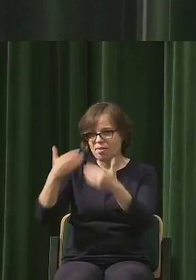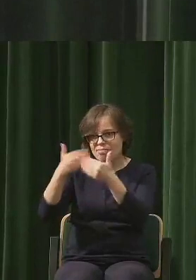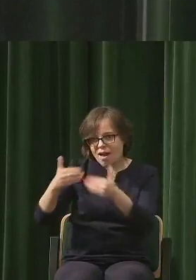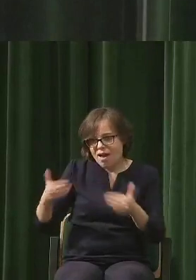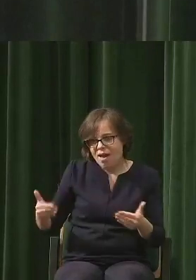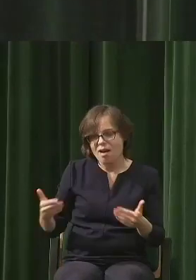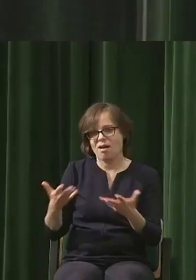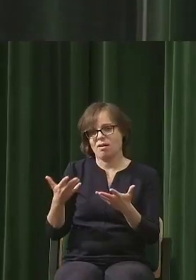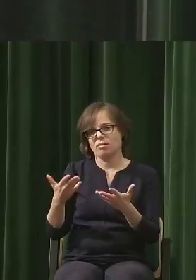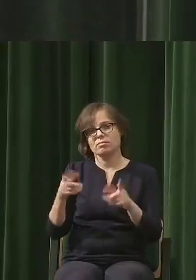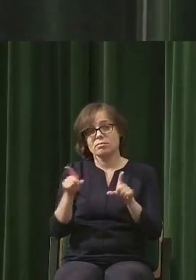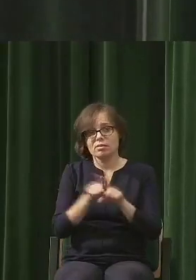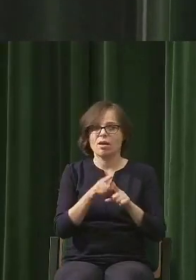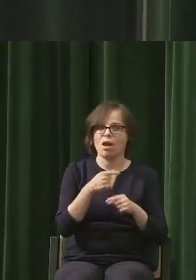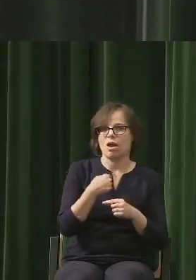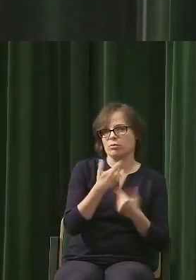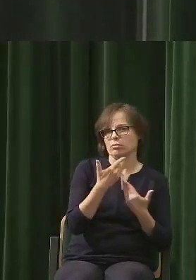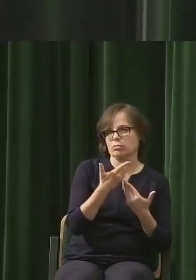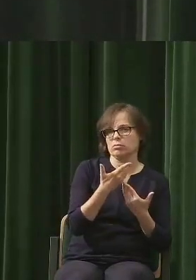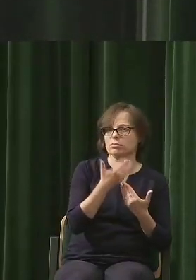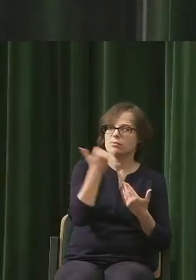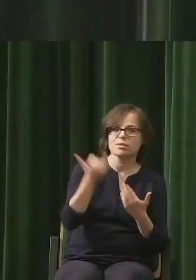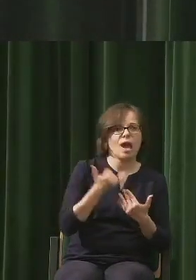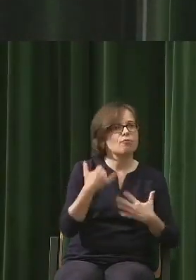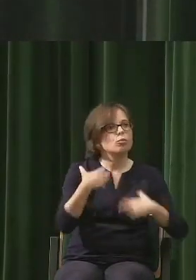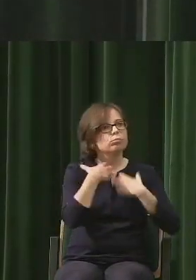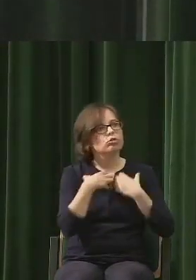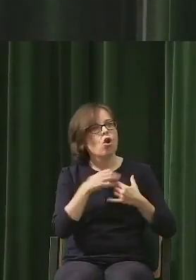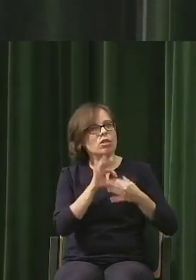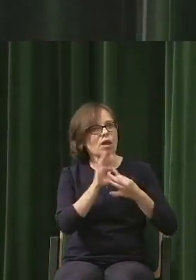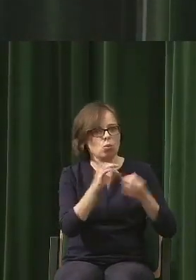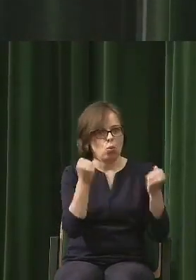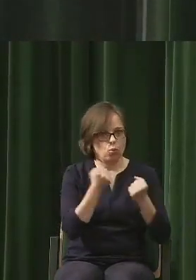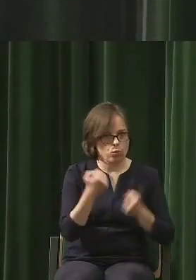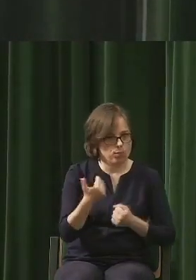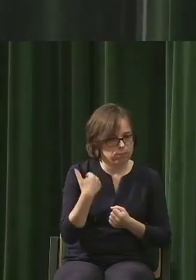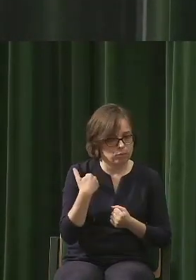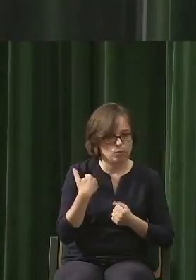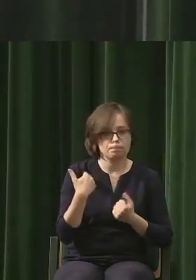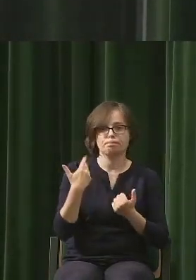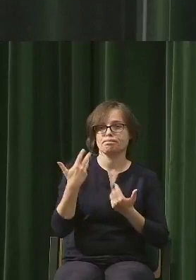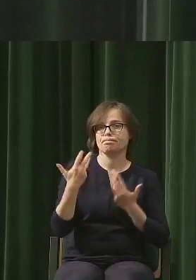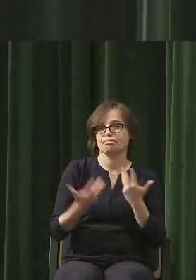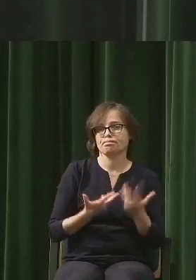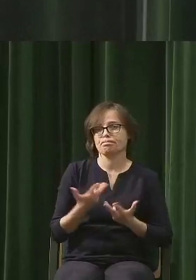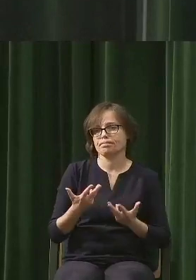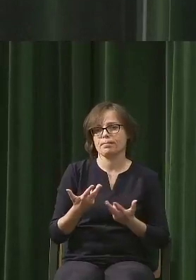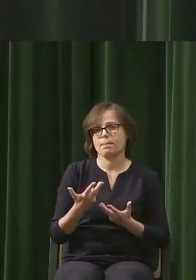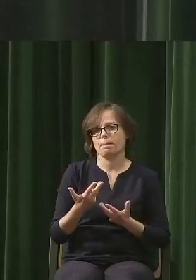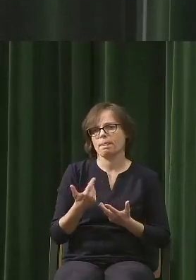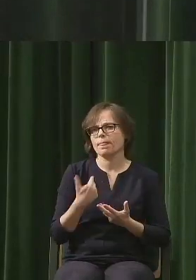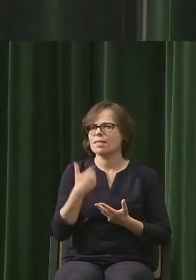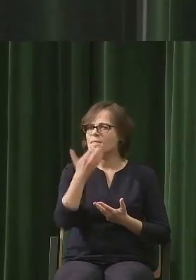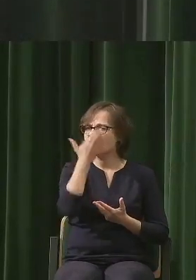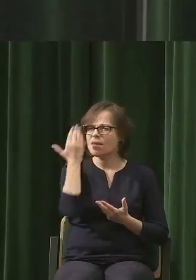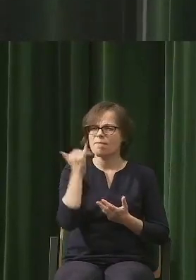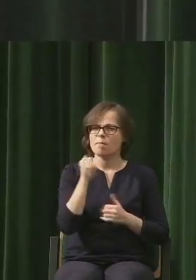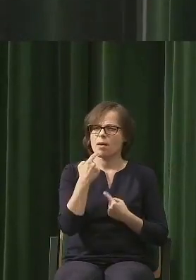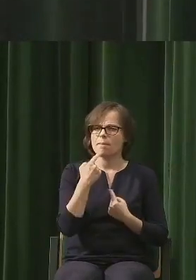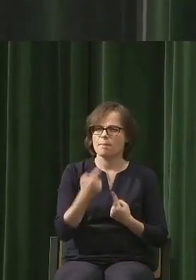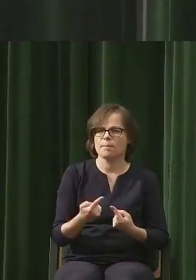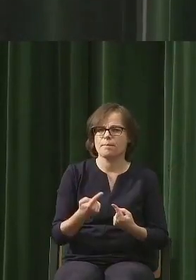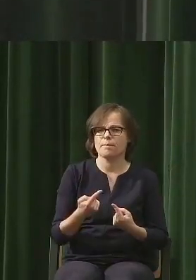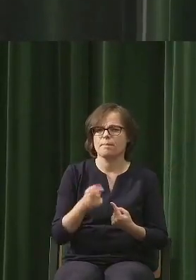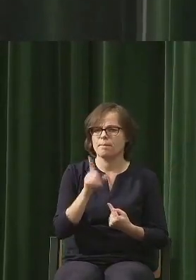strony człowieka, który zawsze był utopiony w naturze, że nie wiem, jak to ująć, ale chyba